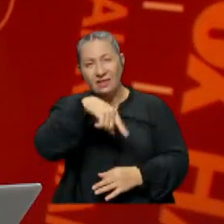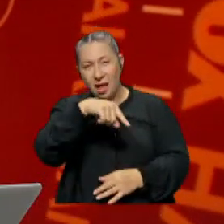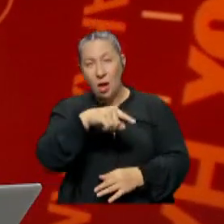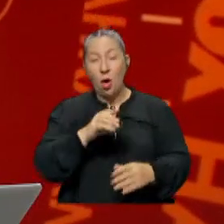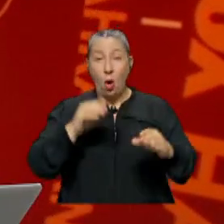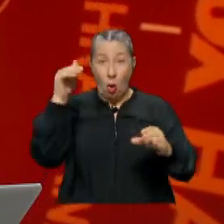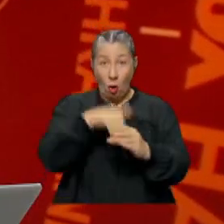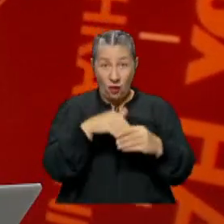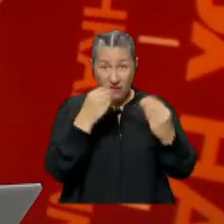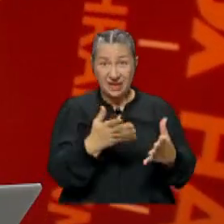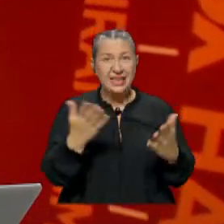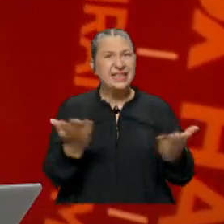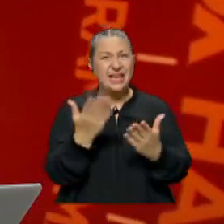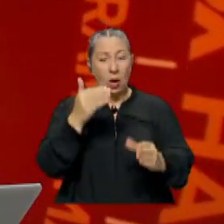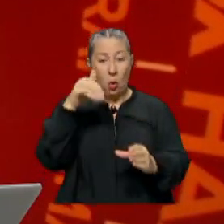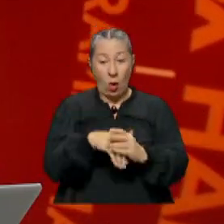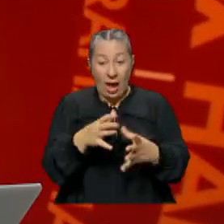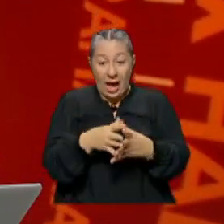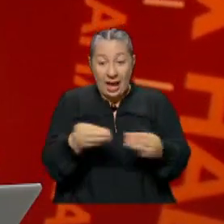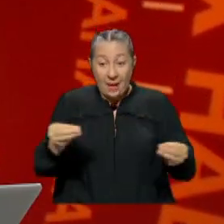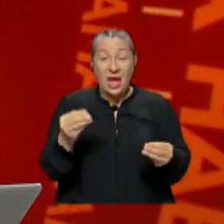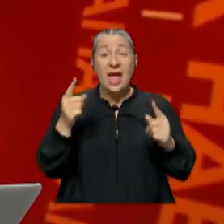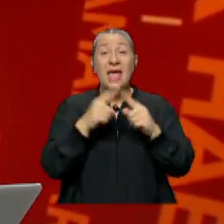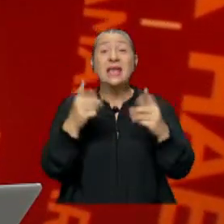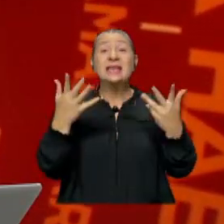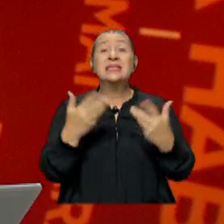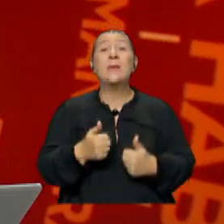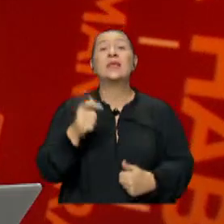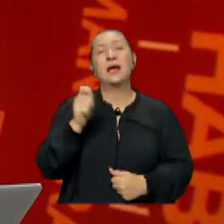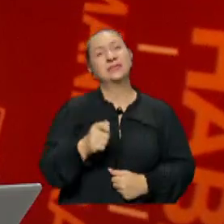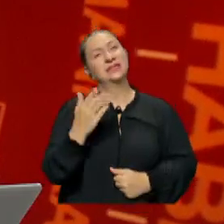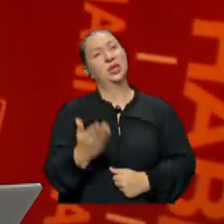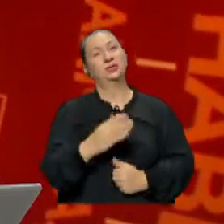kullanacak diye ne kadar oy kaybettiğinizin hesabını da yapsanız keşke.